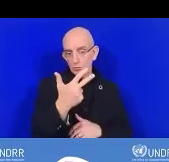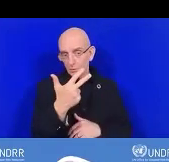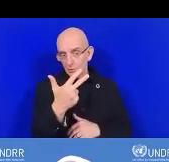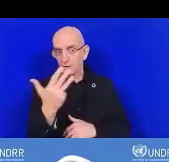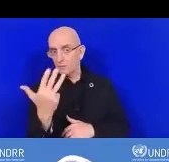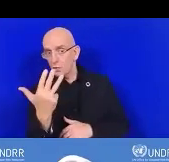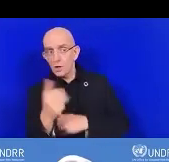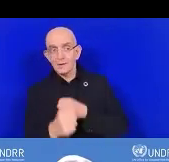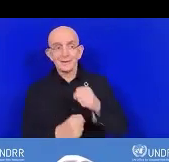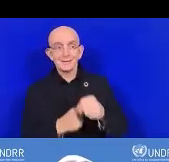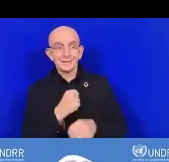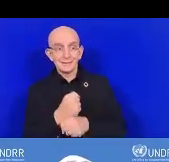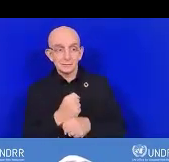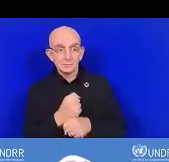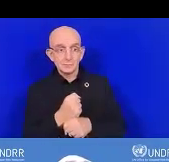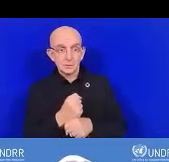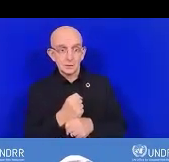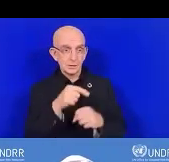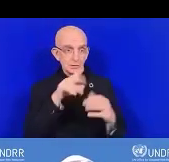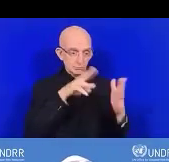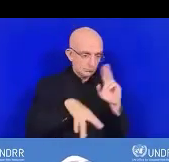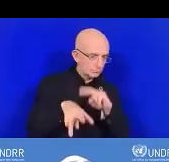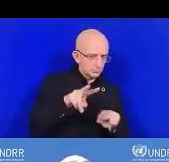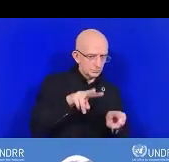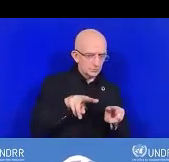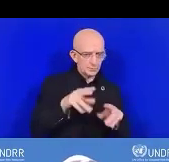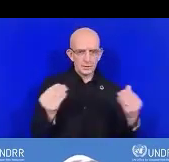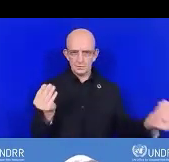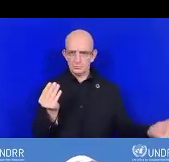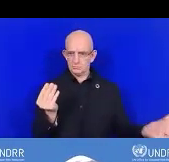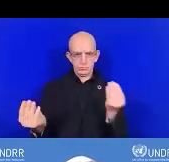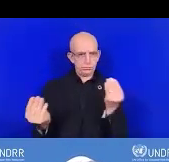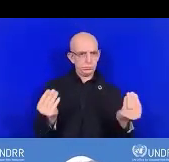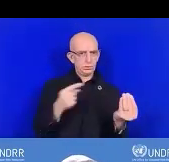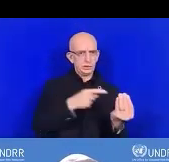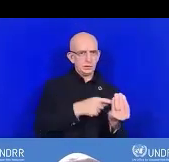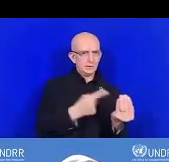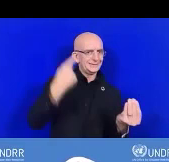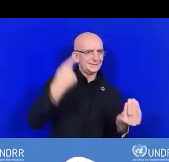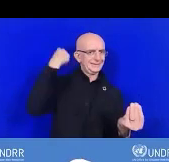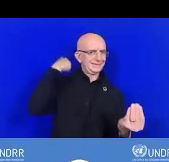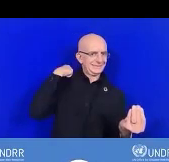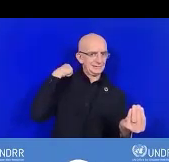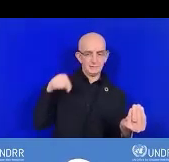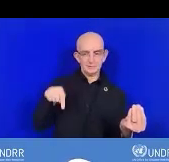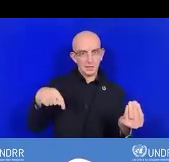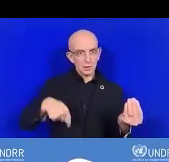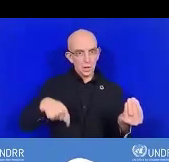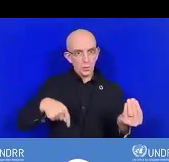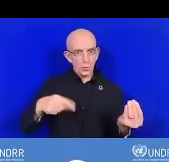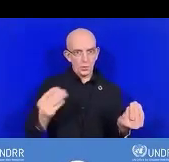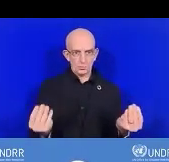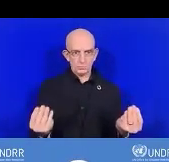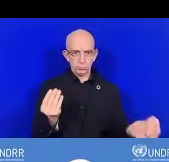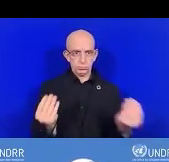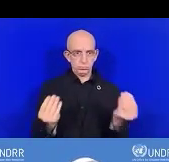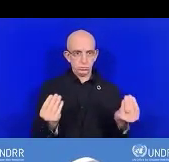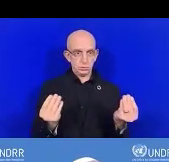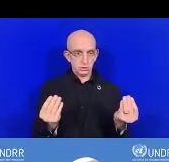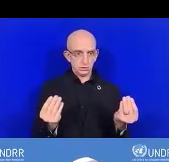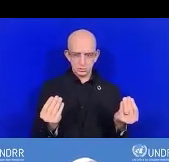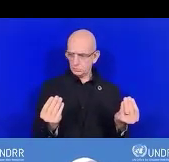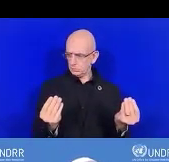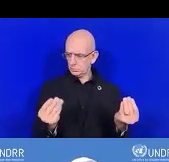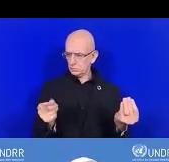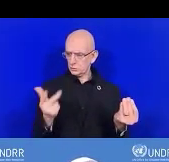Vous devez comprendre la raison pour laquelle vous avez eu une note de 1 ou une note de 3. Alors, les moyens de vérification vont vous